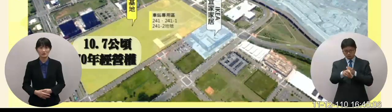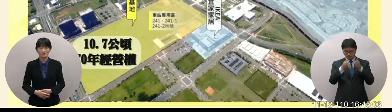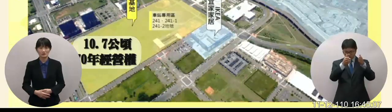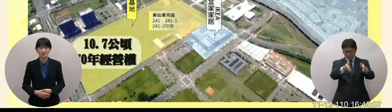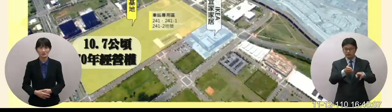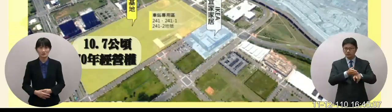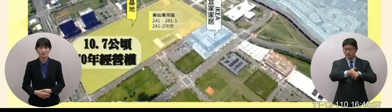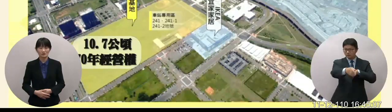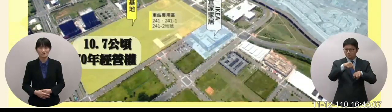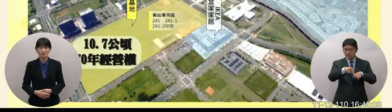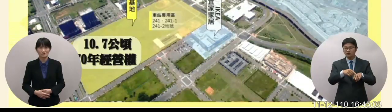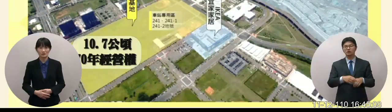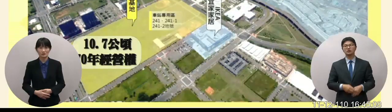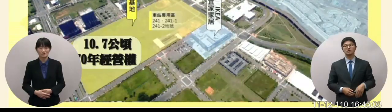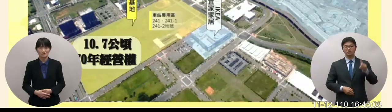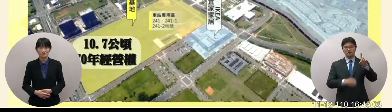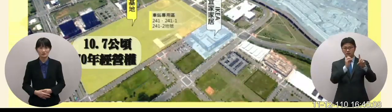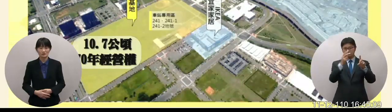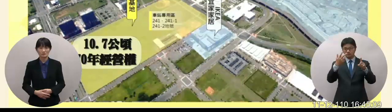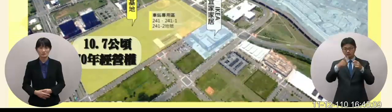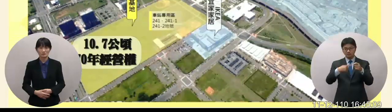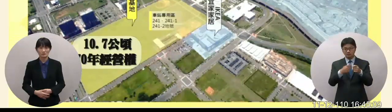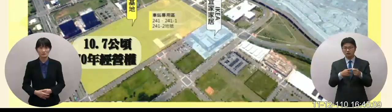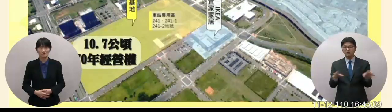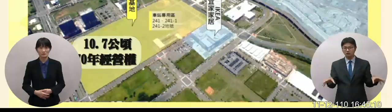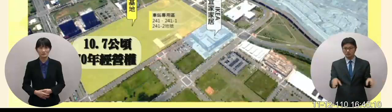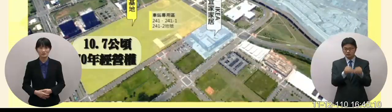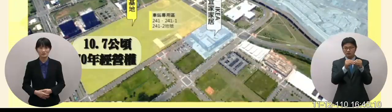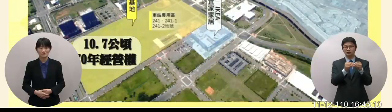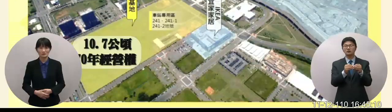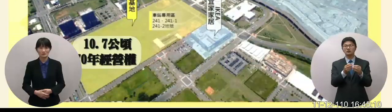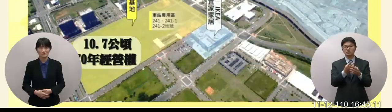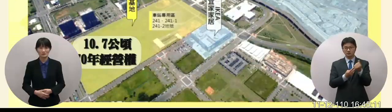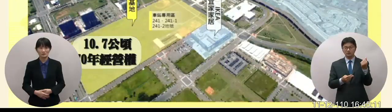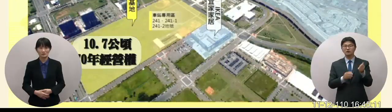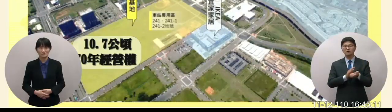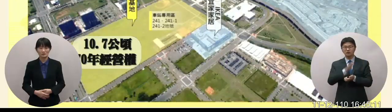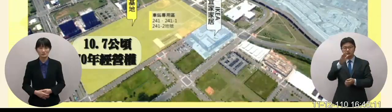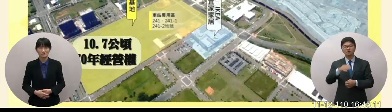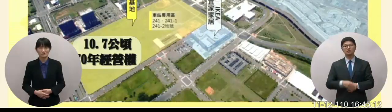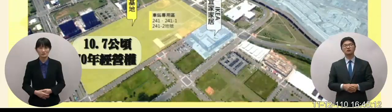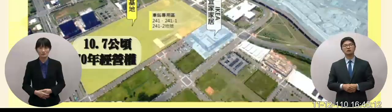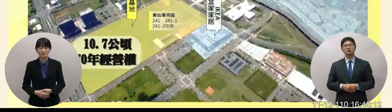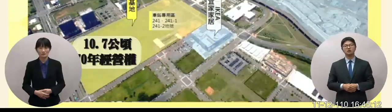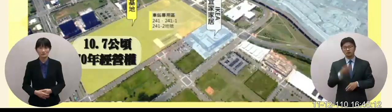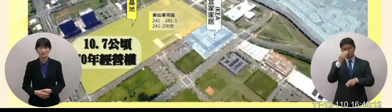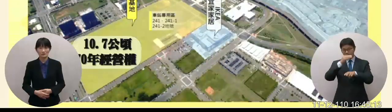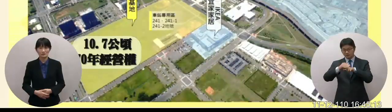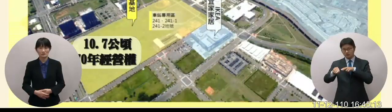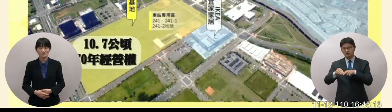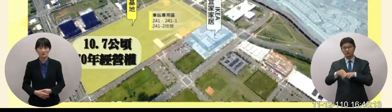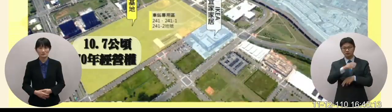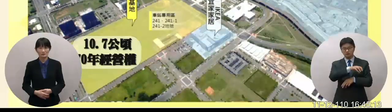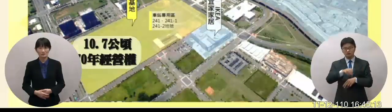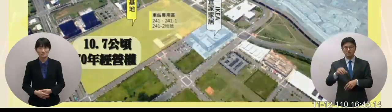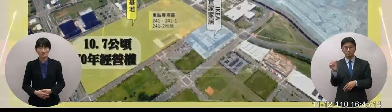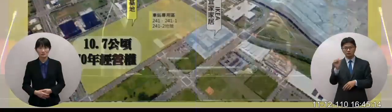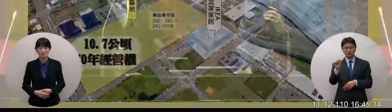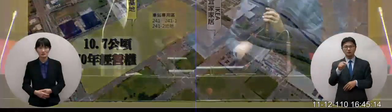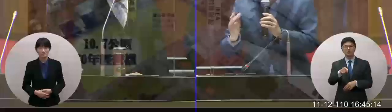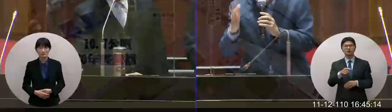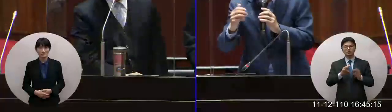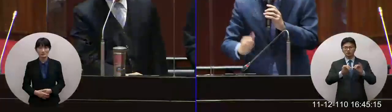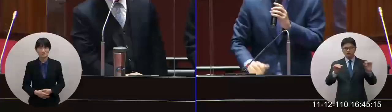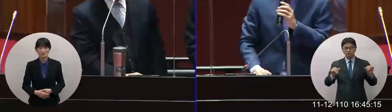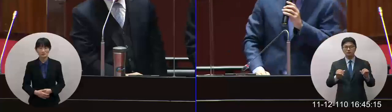在107年合併之後108年高鐵五個站土地一決散你